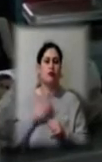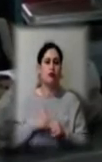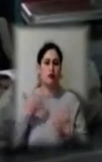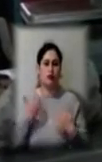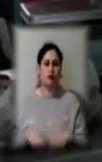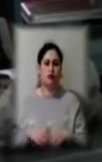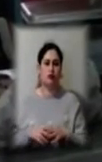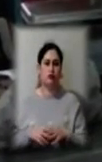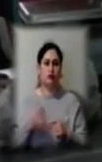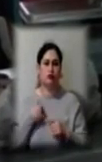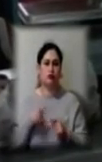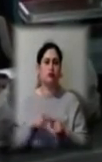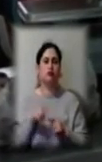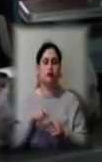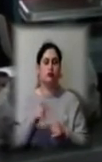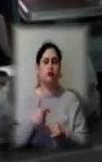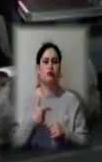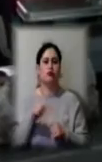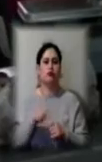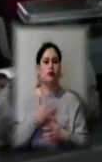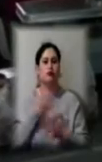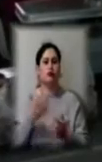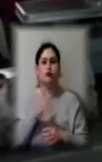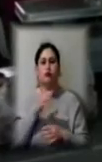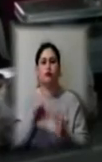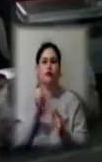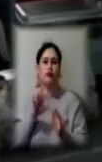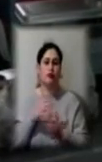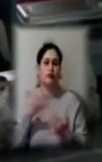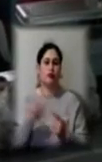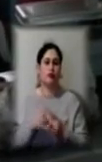так що вже тут більше вибір і все таке.